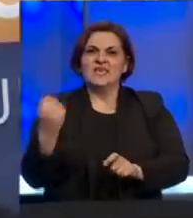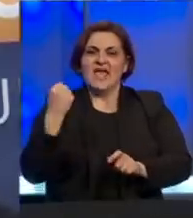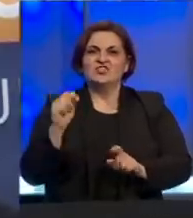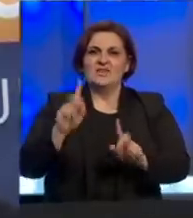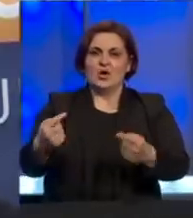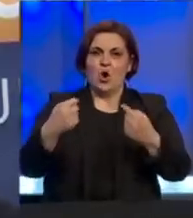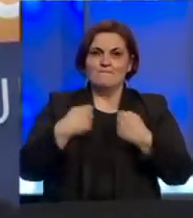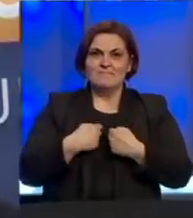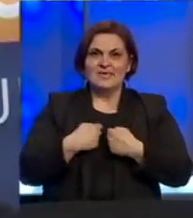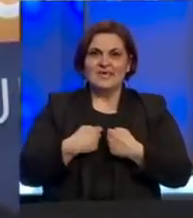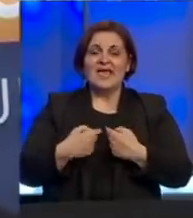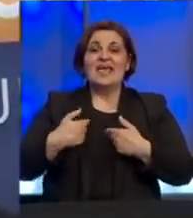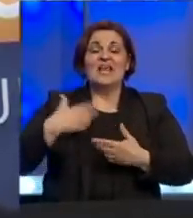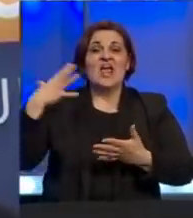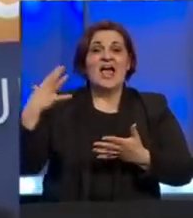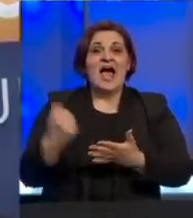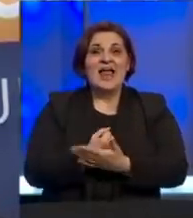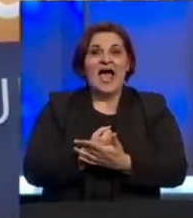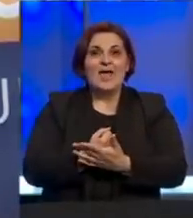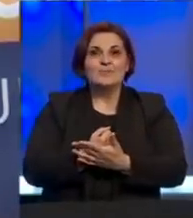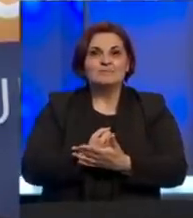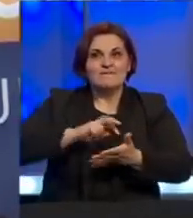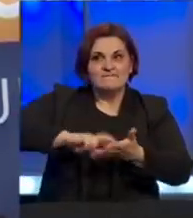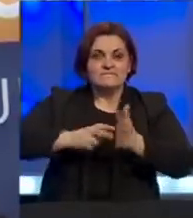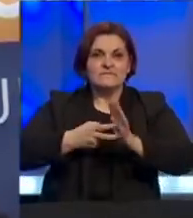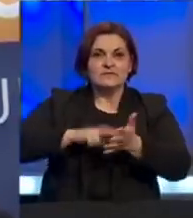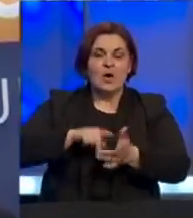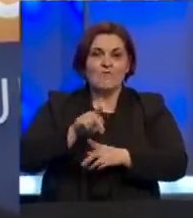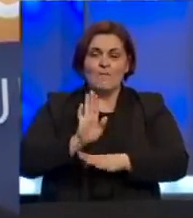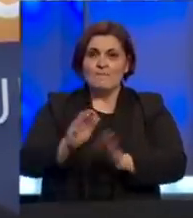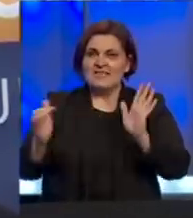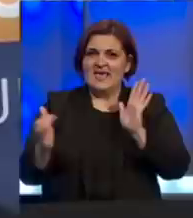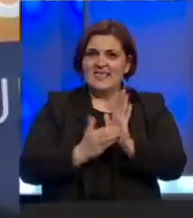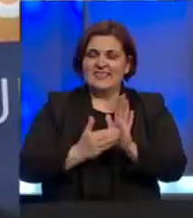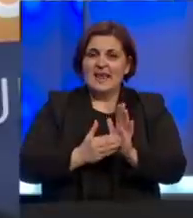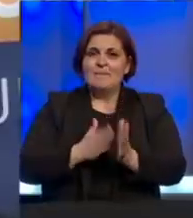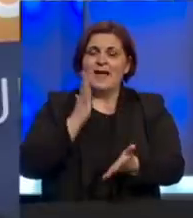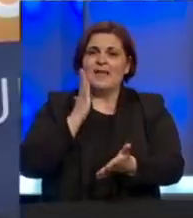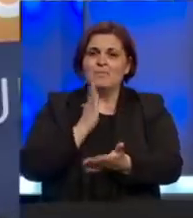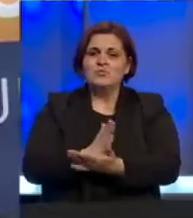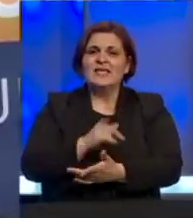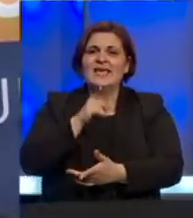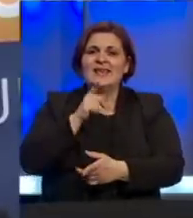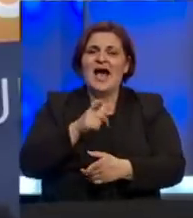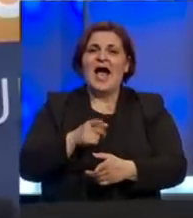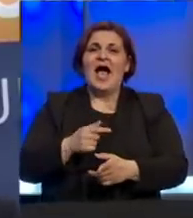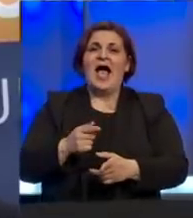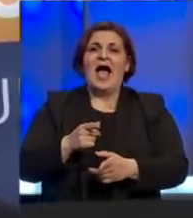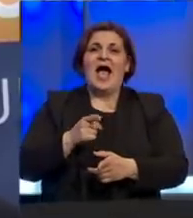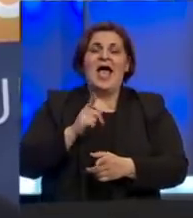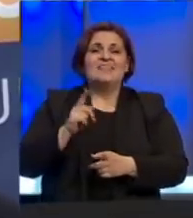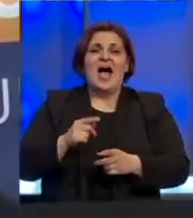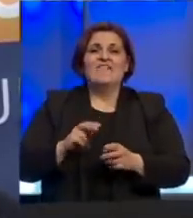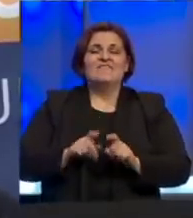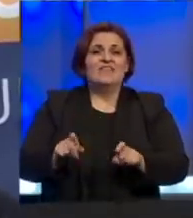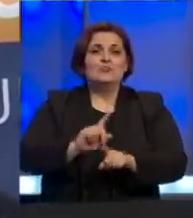I naša najuspješnija taktika u ovom momentu treba da počeva na činjenici da virus ne